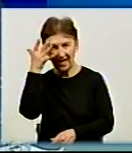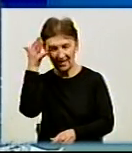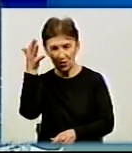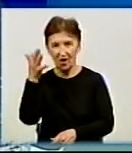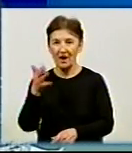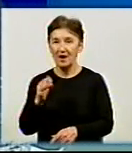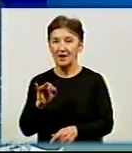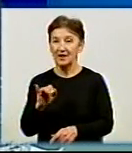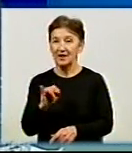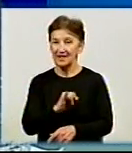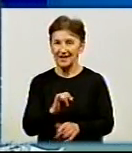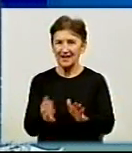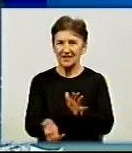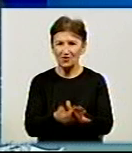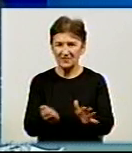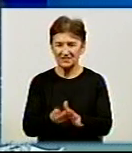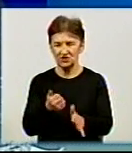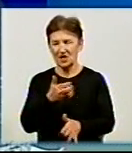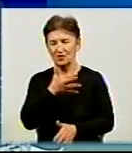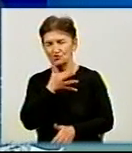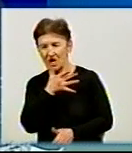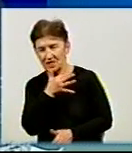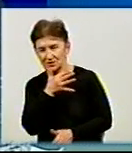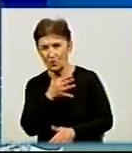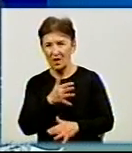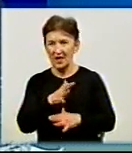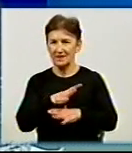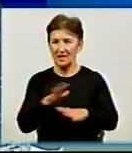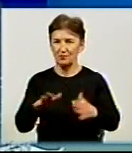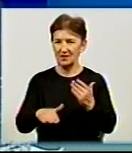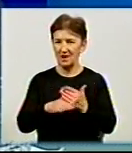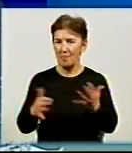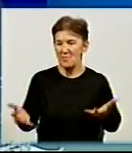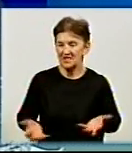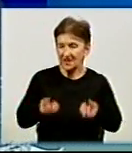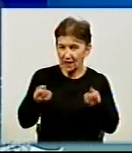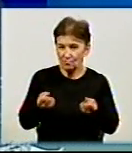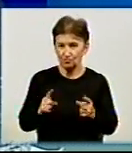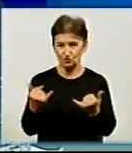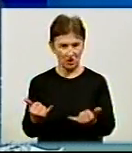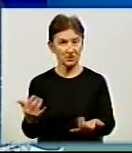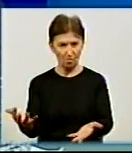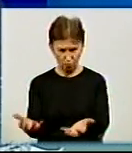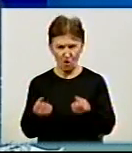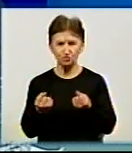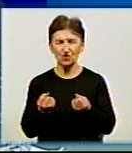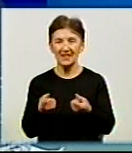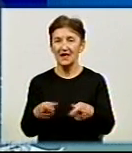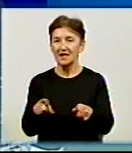то не вистачало часу, то не було тієї підтримки, яку зараз отримав. Але